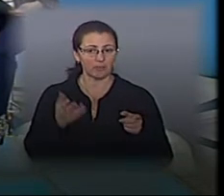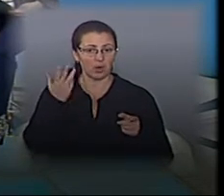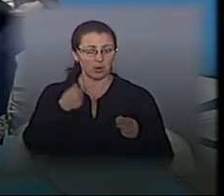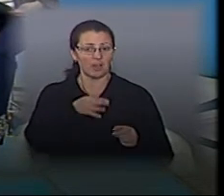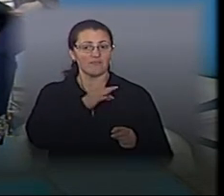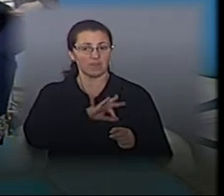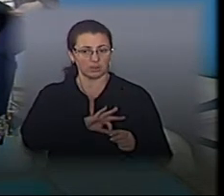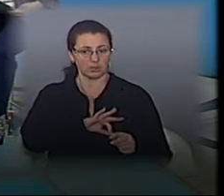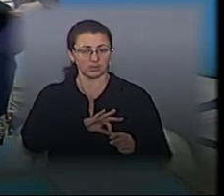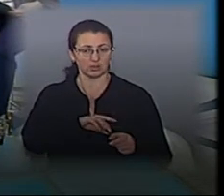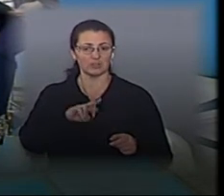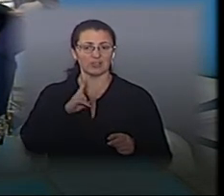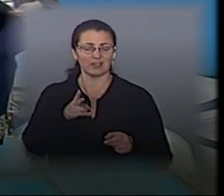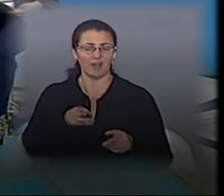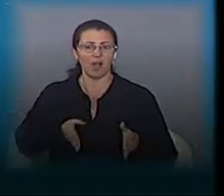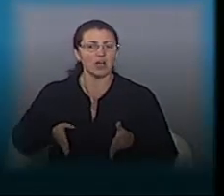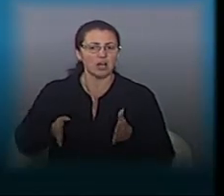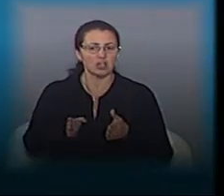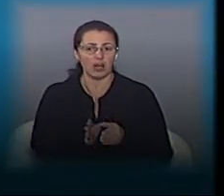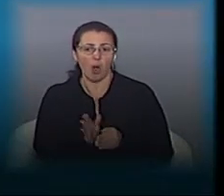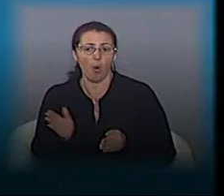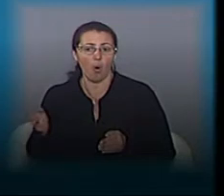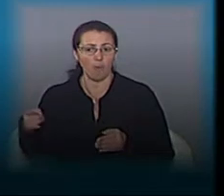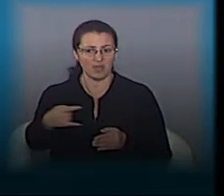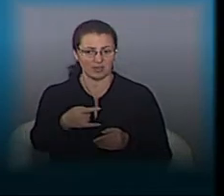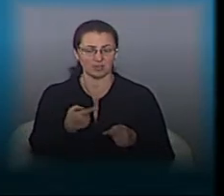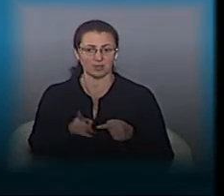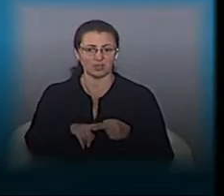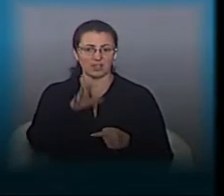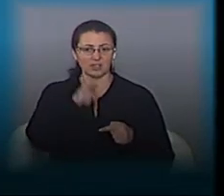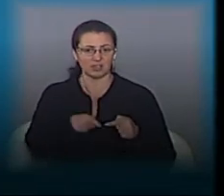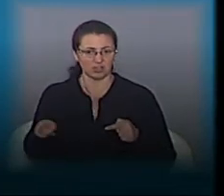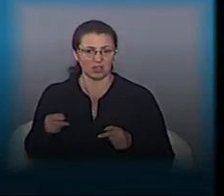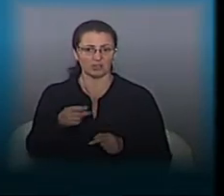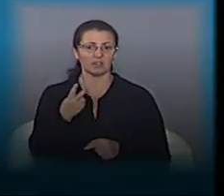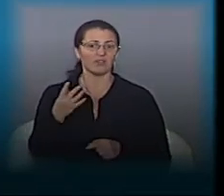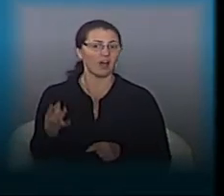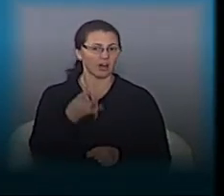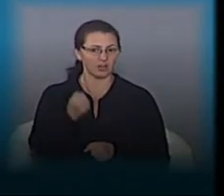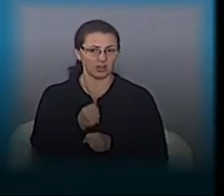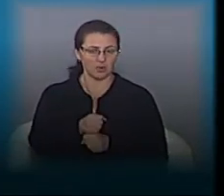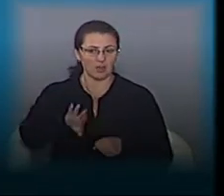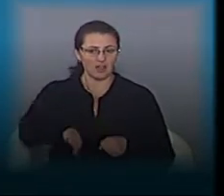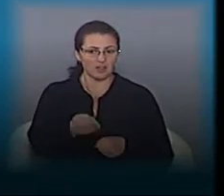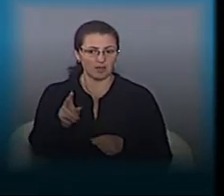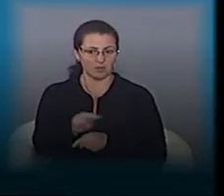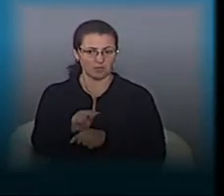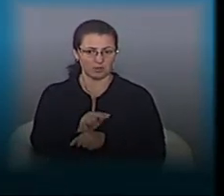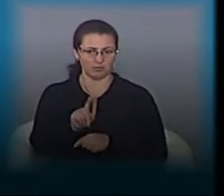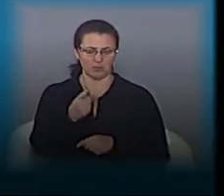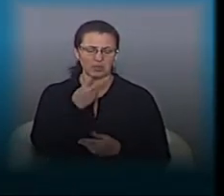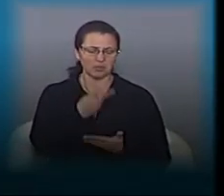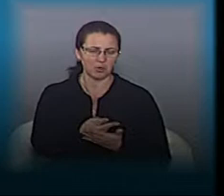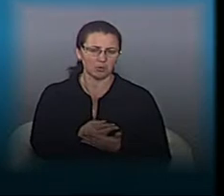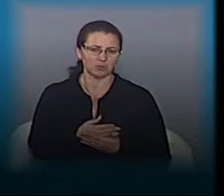використовували як шлях у д'їзду, там за цей час два рази робили ямковий ремонт. І на перший погляд він був ніби